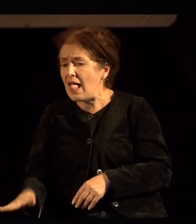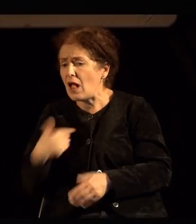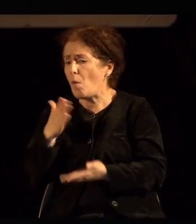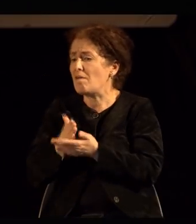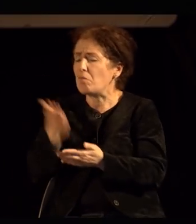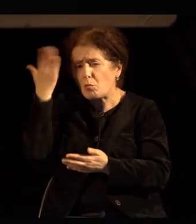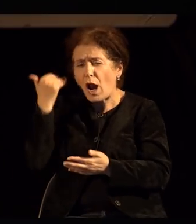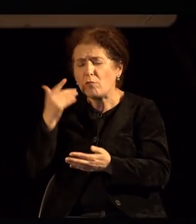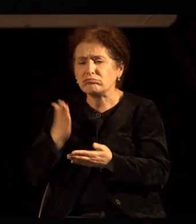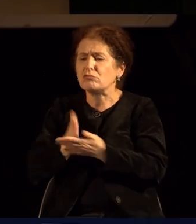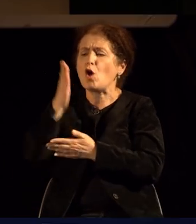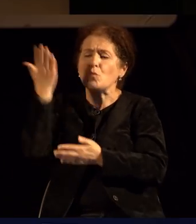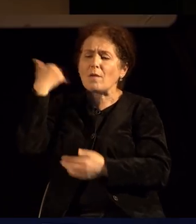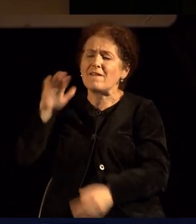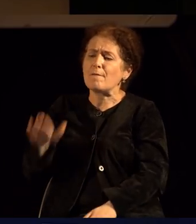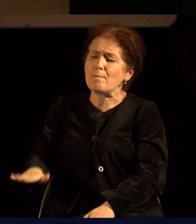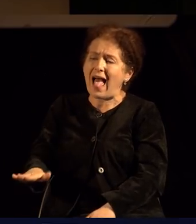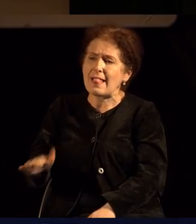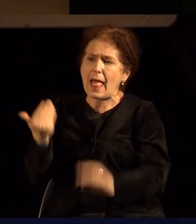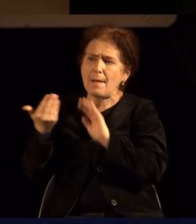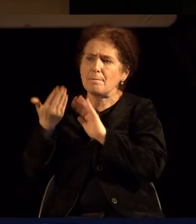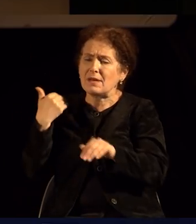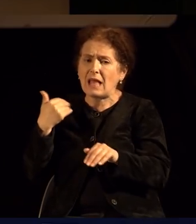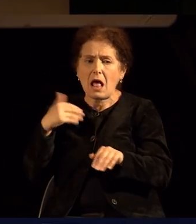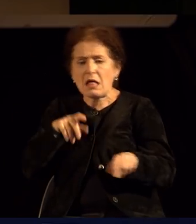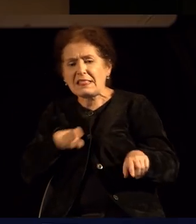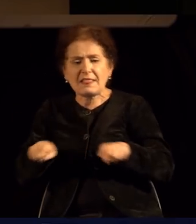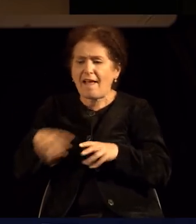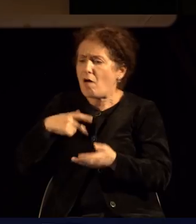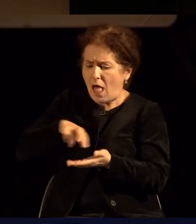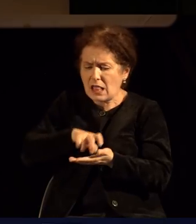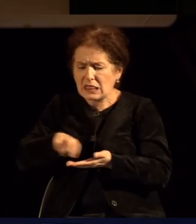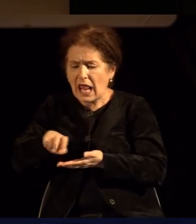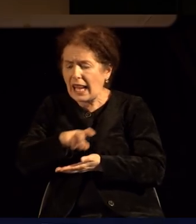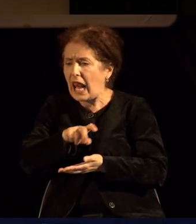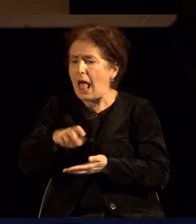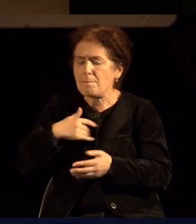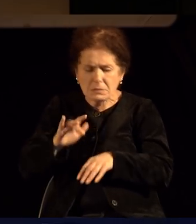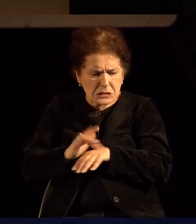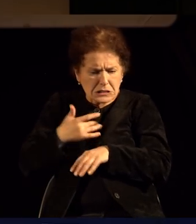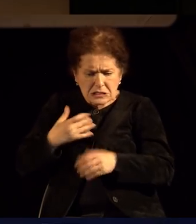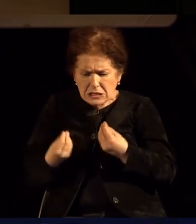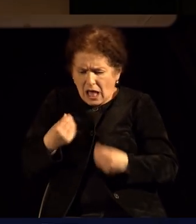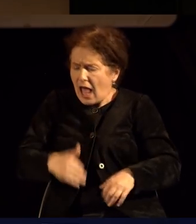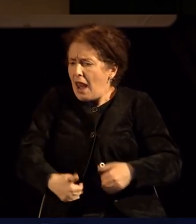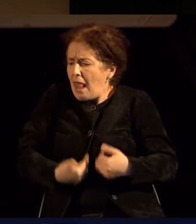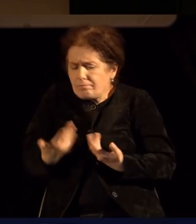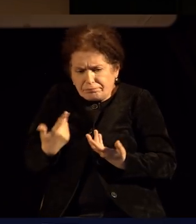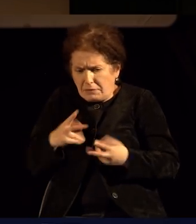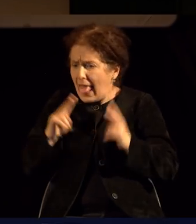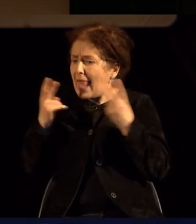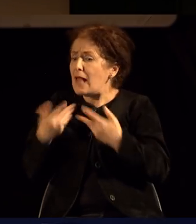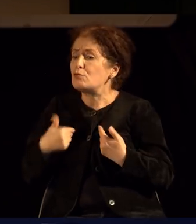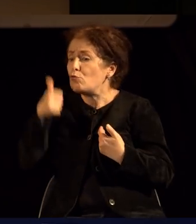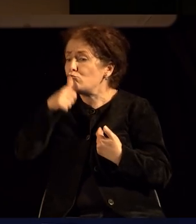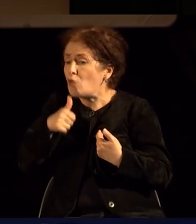ми се случуваше, да речеме, при некој движење, да ми се случувае некој скокоткање, што тогаш не знаев што е,